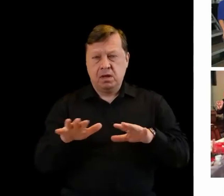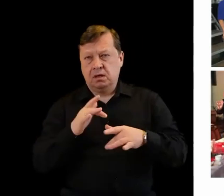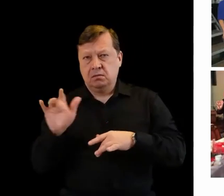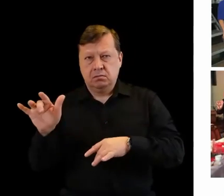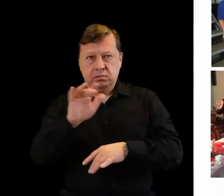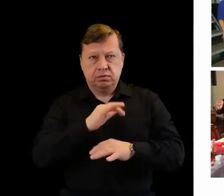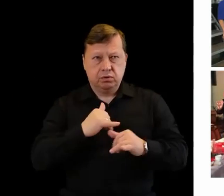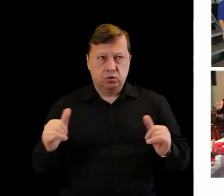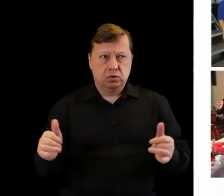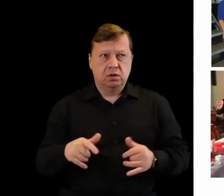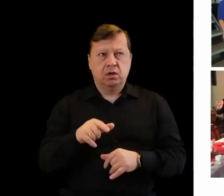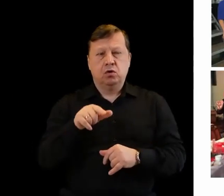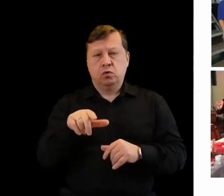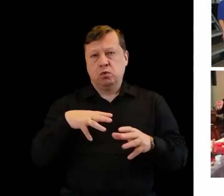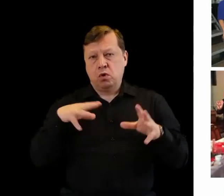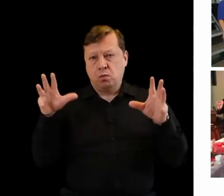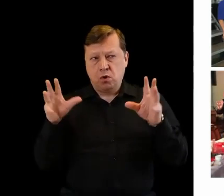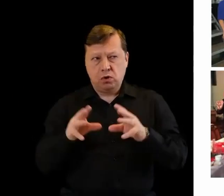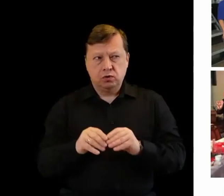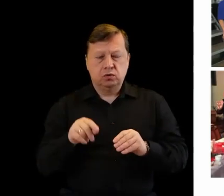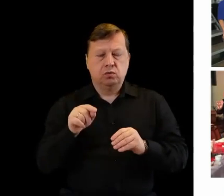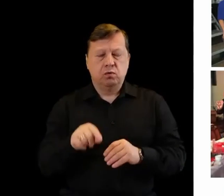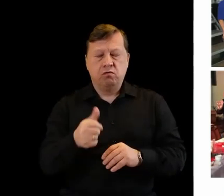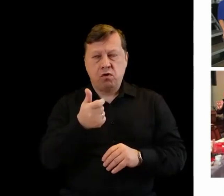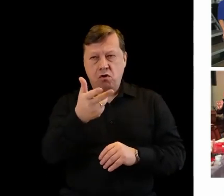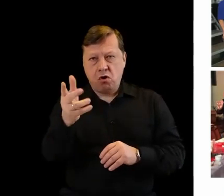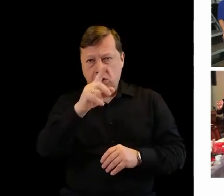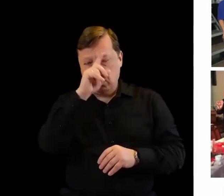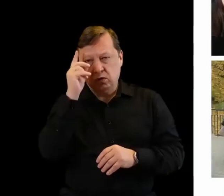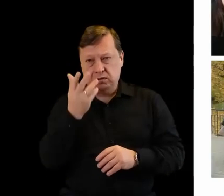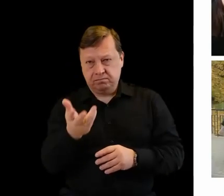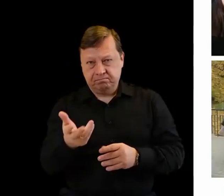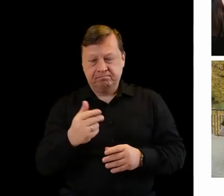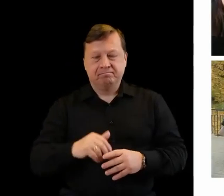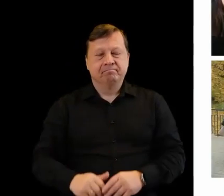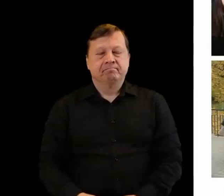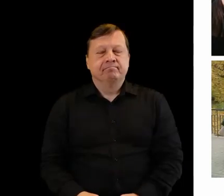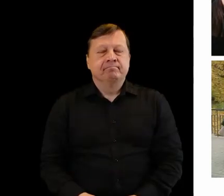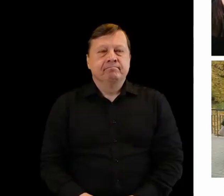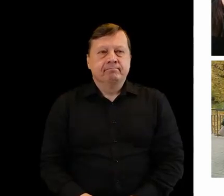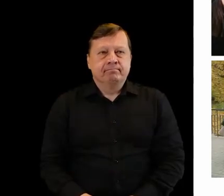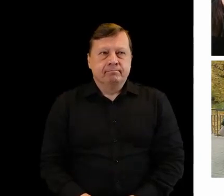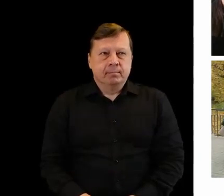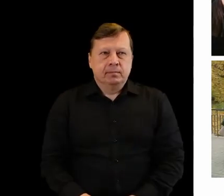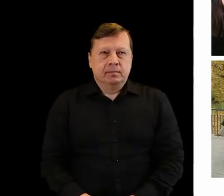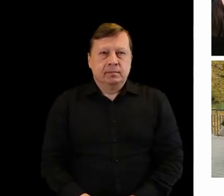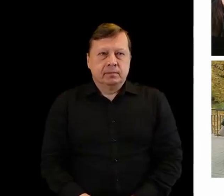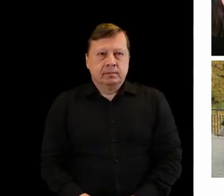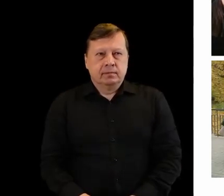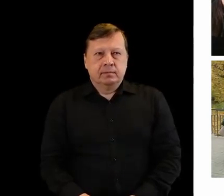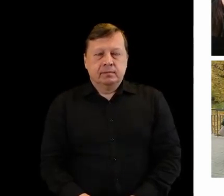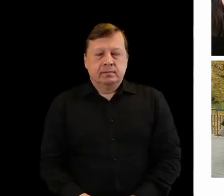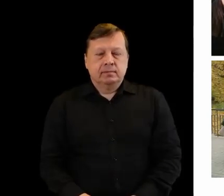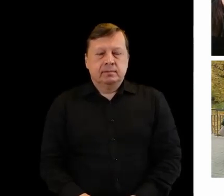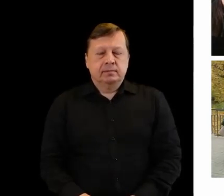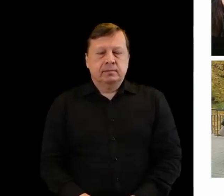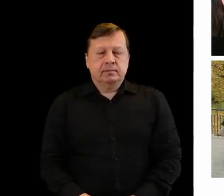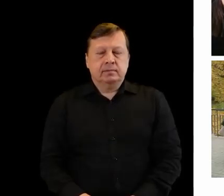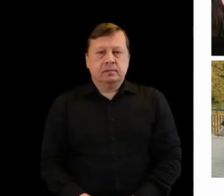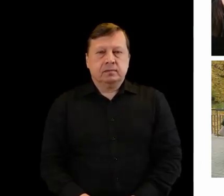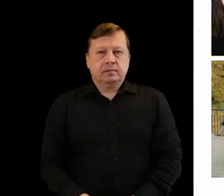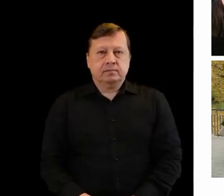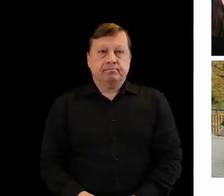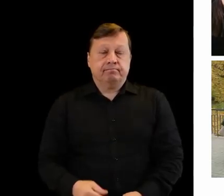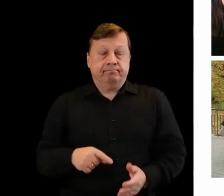Na dole mamy podsumowanie wigilijne. Widzimy, ile osób brało udział. Tak to się